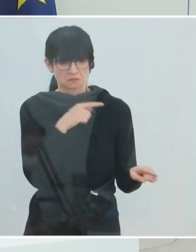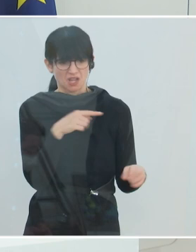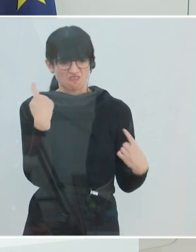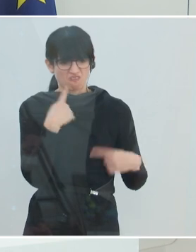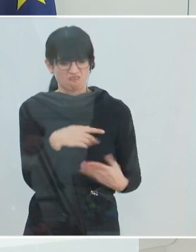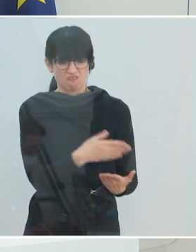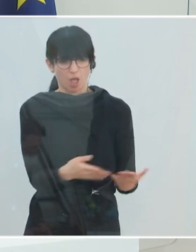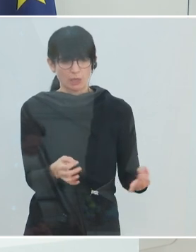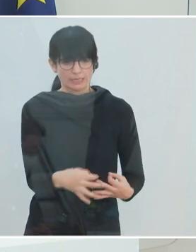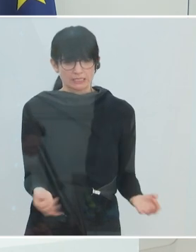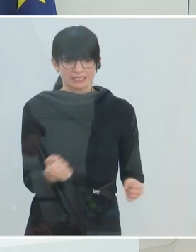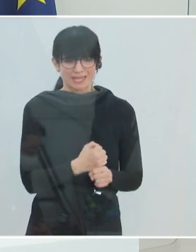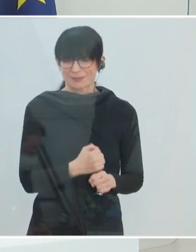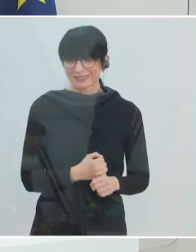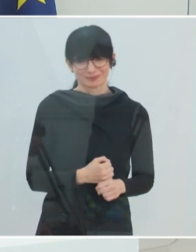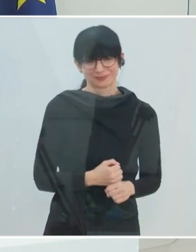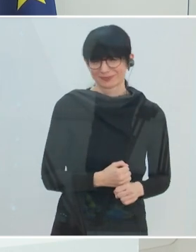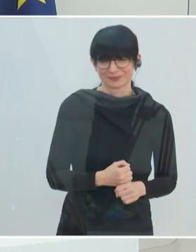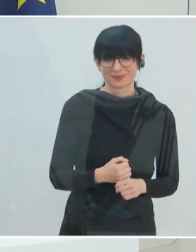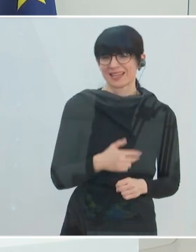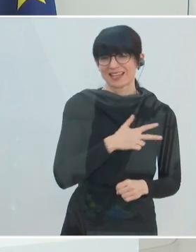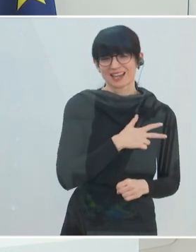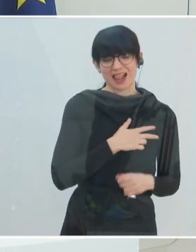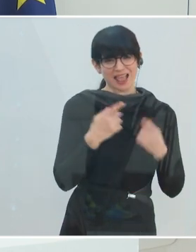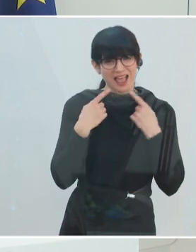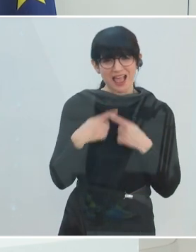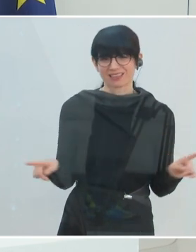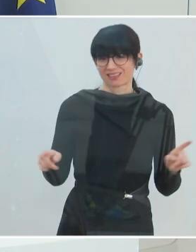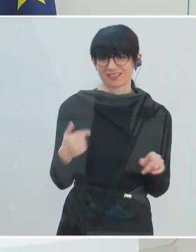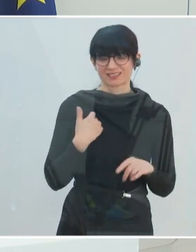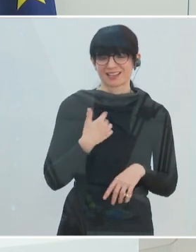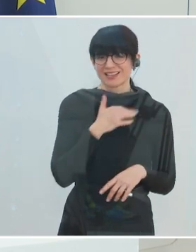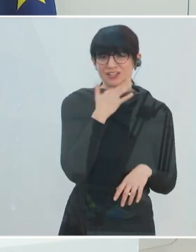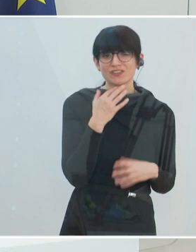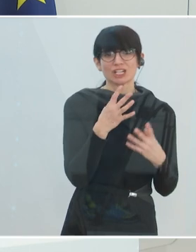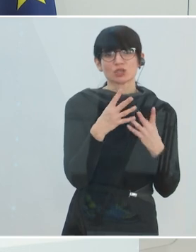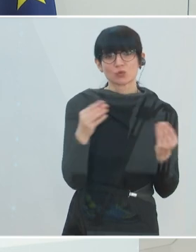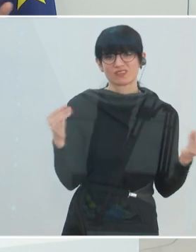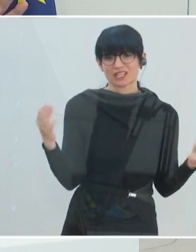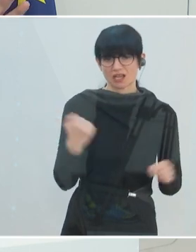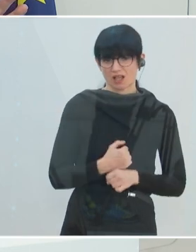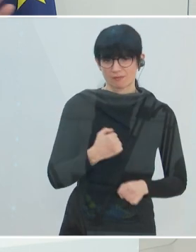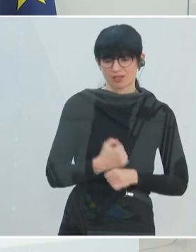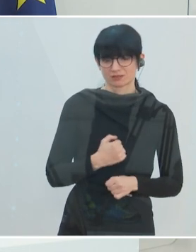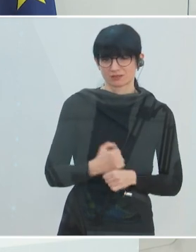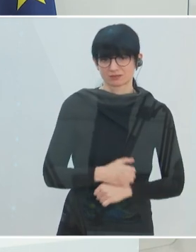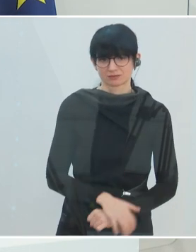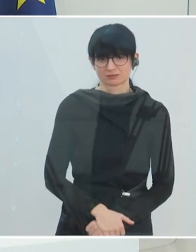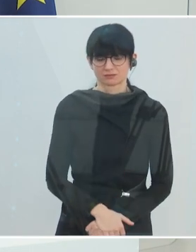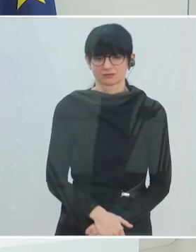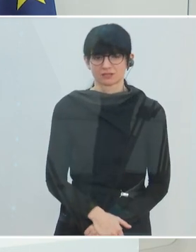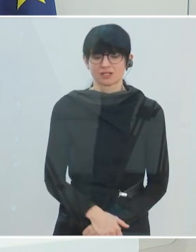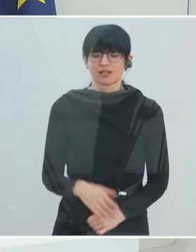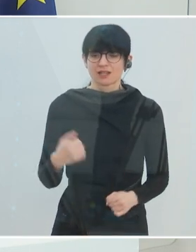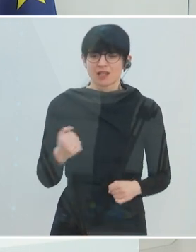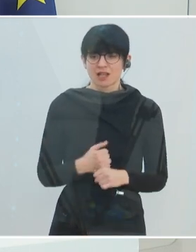nichts mehr machen. Wir wissen von vielen Berichten, dass genau das Gegenteil der Fall ist. Es hört die Arbeit